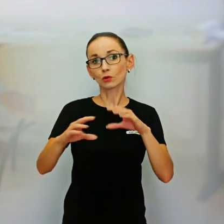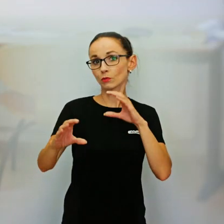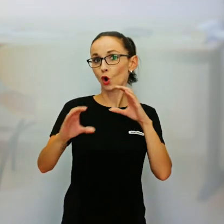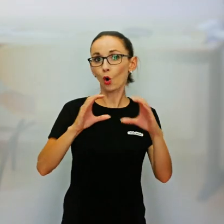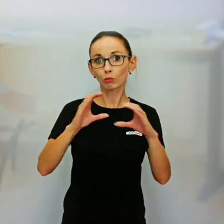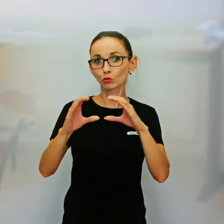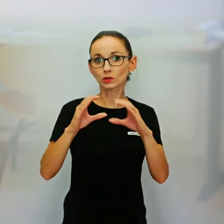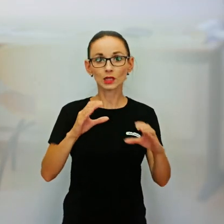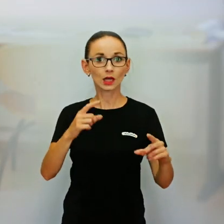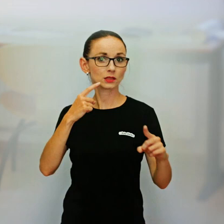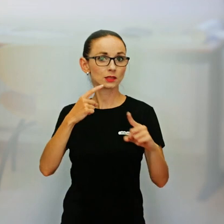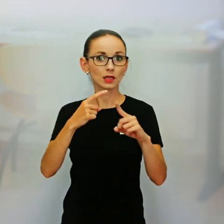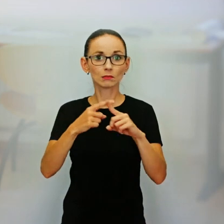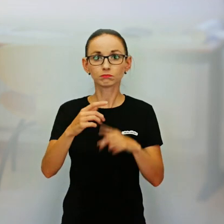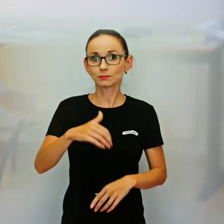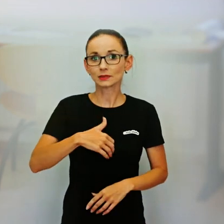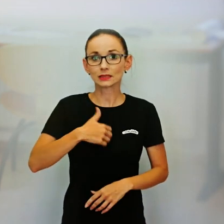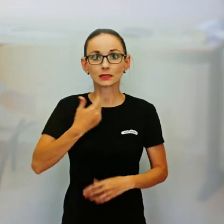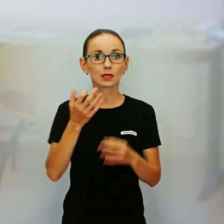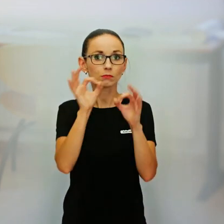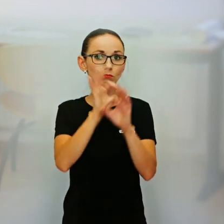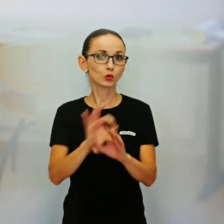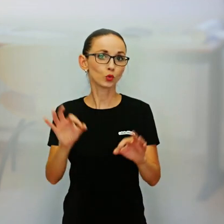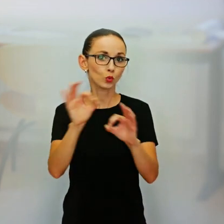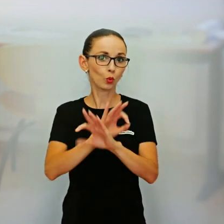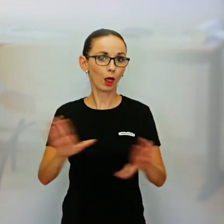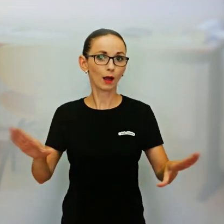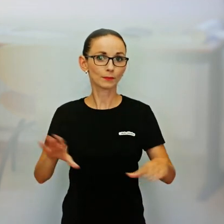prečo by sme ich mali niekam zatvárať.